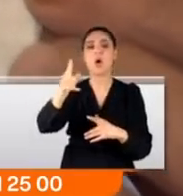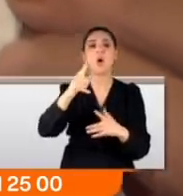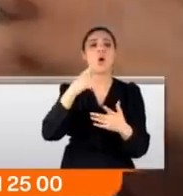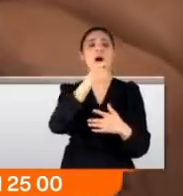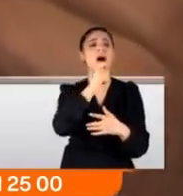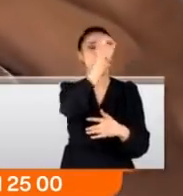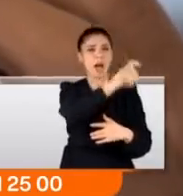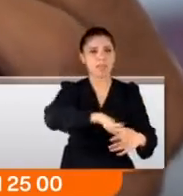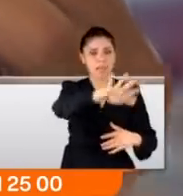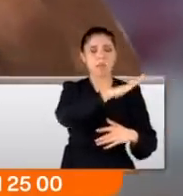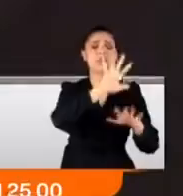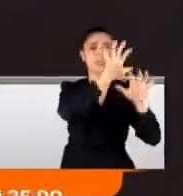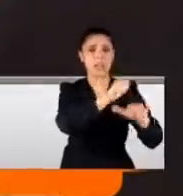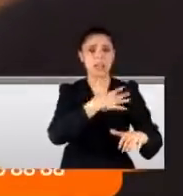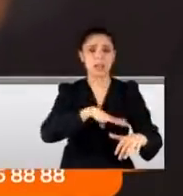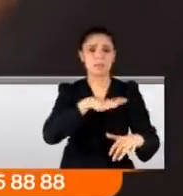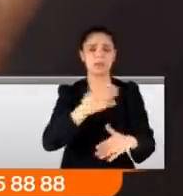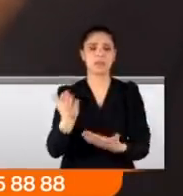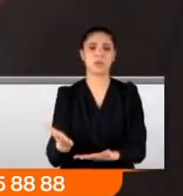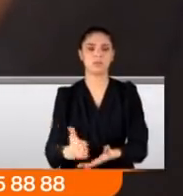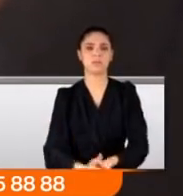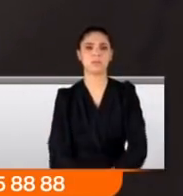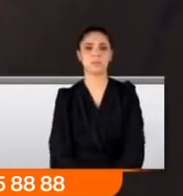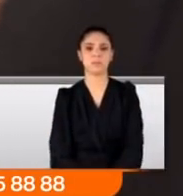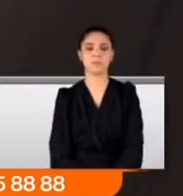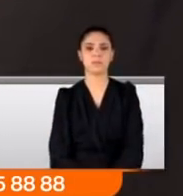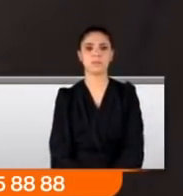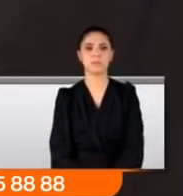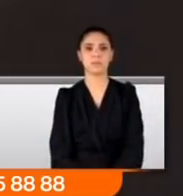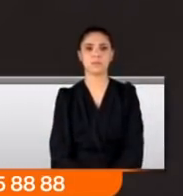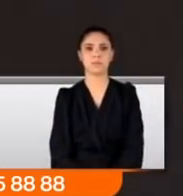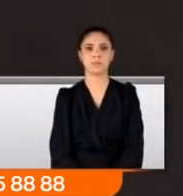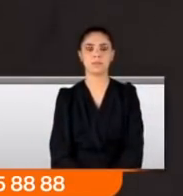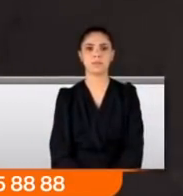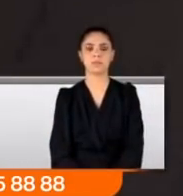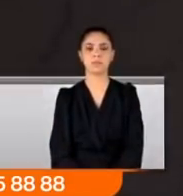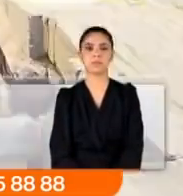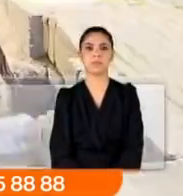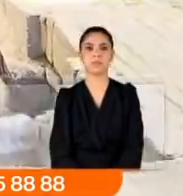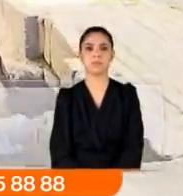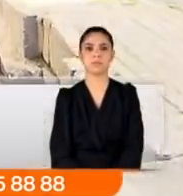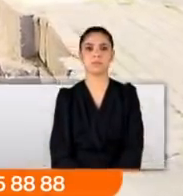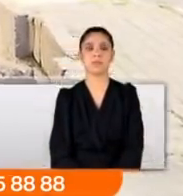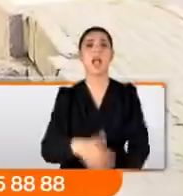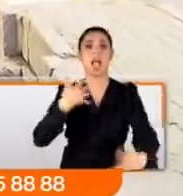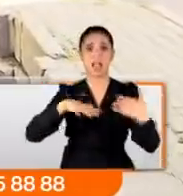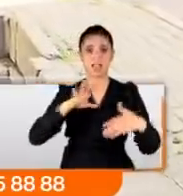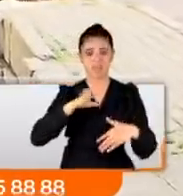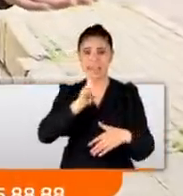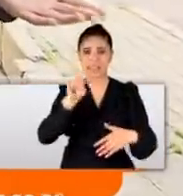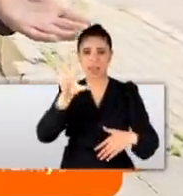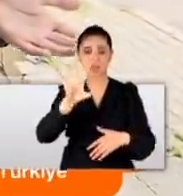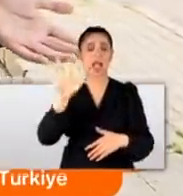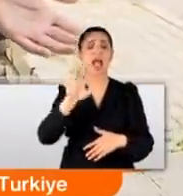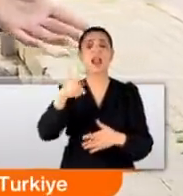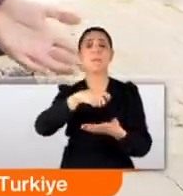zalimlerin yakalanmasını istiyor. Ben o insanların adalet karşısına çıkmasını istiyorum. Ben onları görmek istiyorum. Hem engelli 850